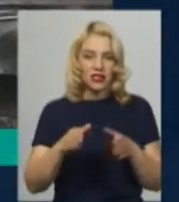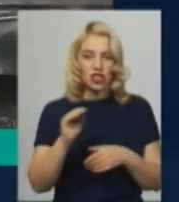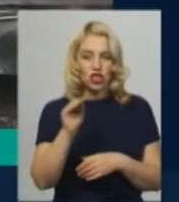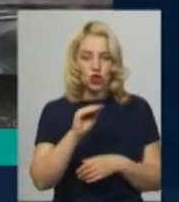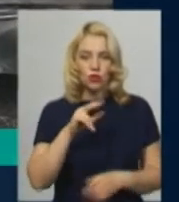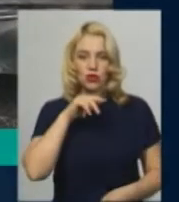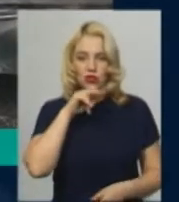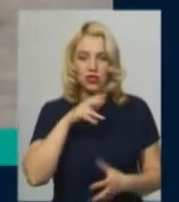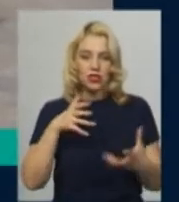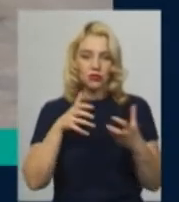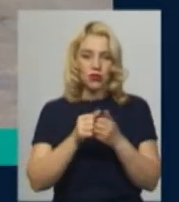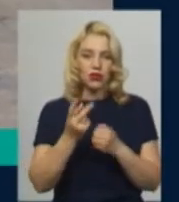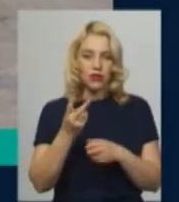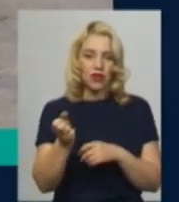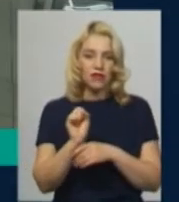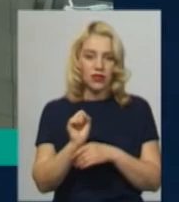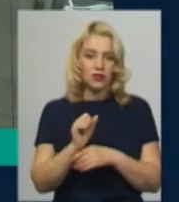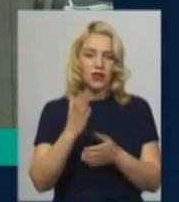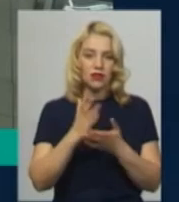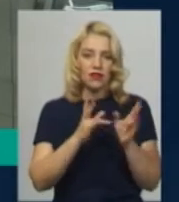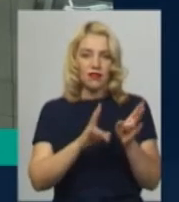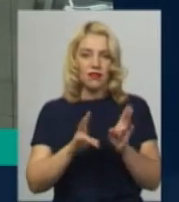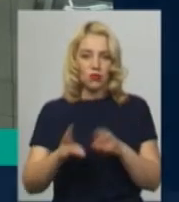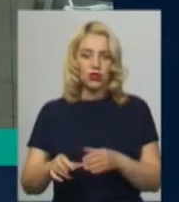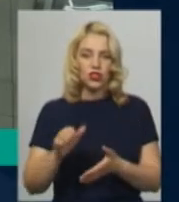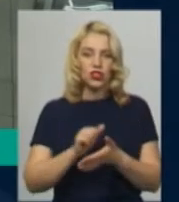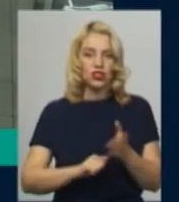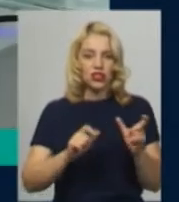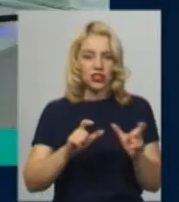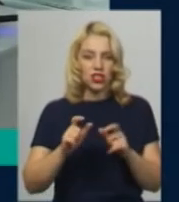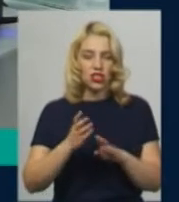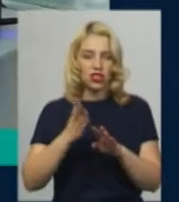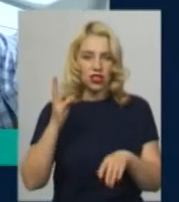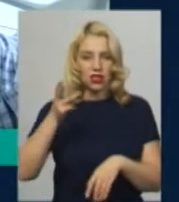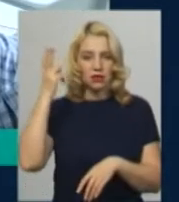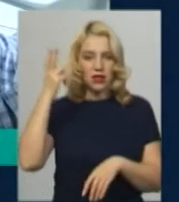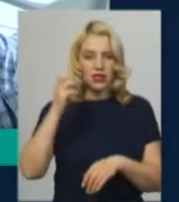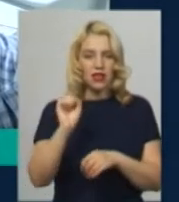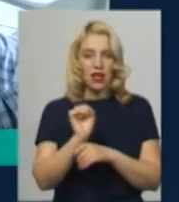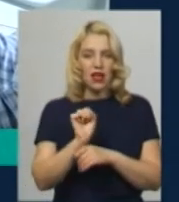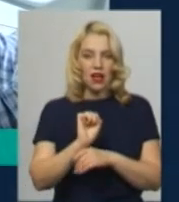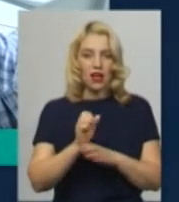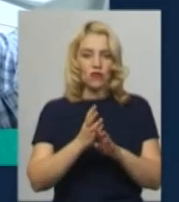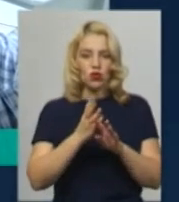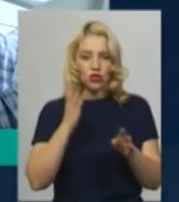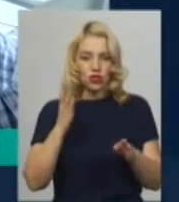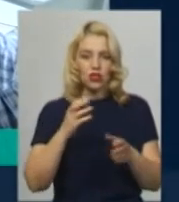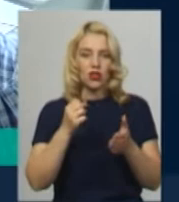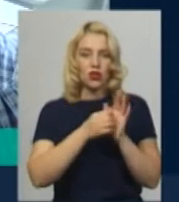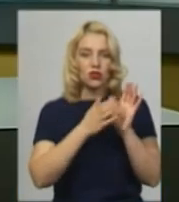зіштовхнулись дві автівки. Є травмовані. Через карантин черги до хмельницьких автошкіл розписані до вересня.